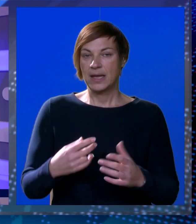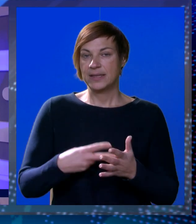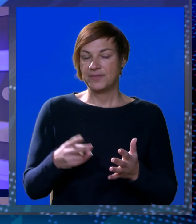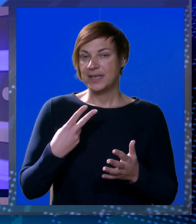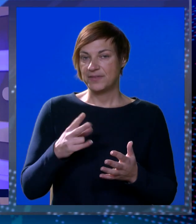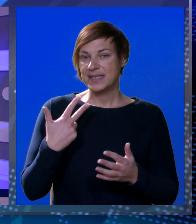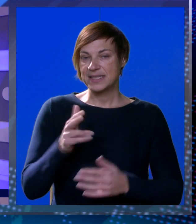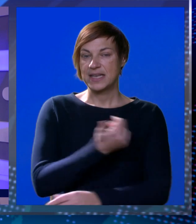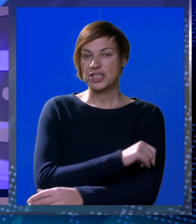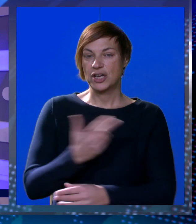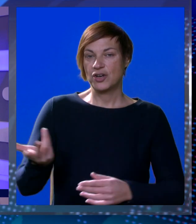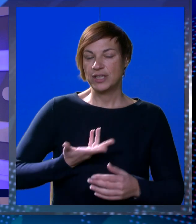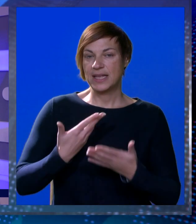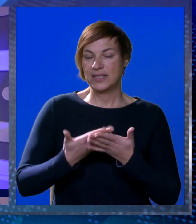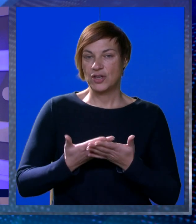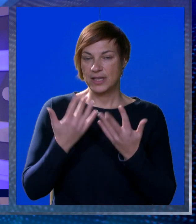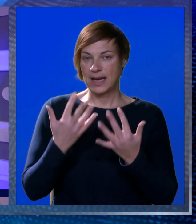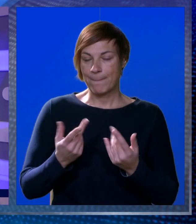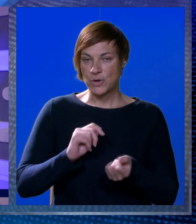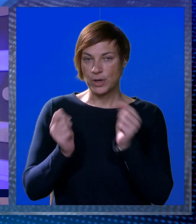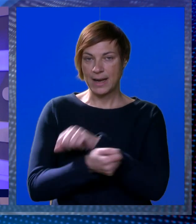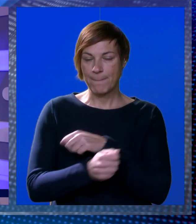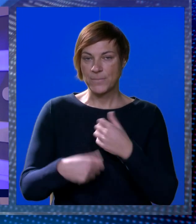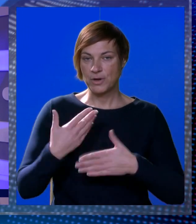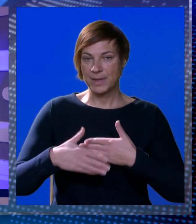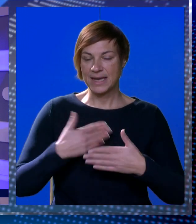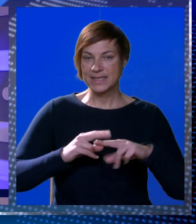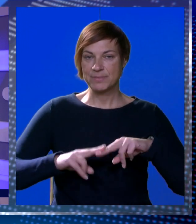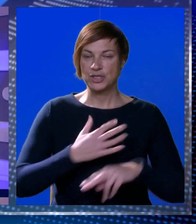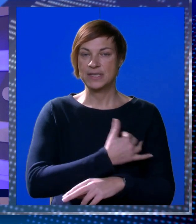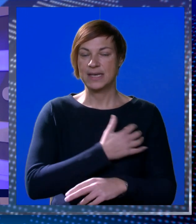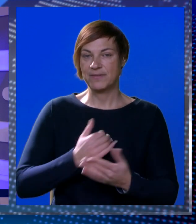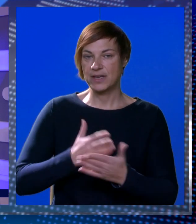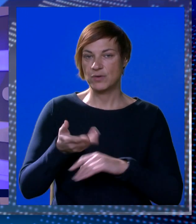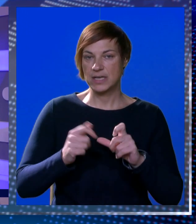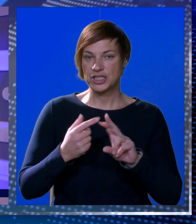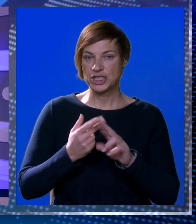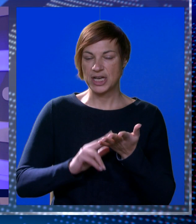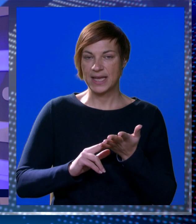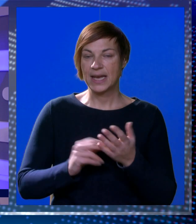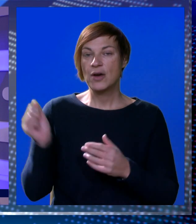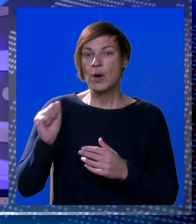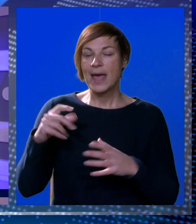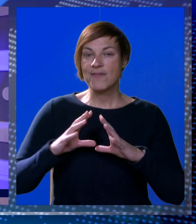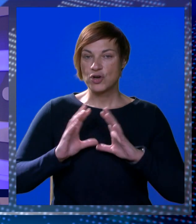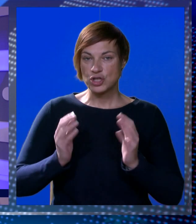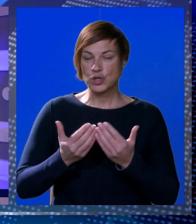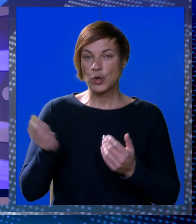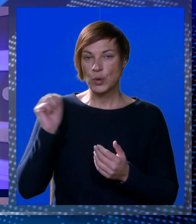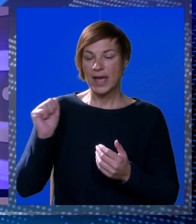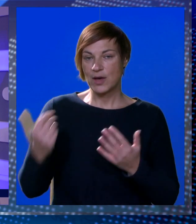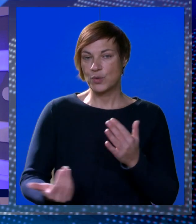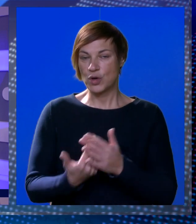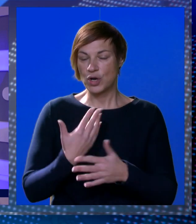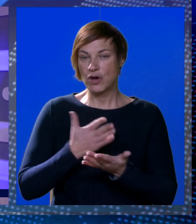Ova 2023. donijela je sa sobom brojne promjene. Između ostalog, Hrvatska je ušla u Šenge, te u eurozonu i time